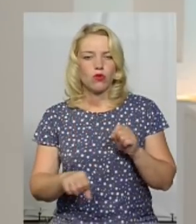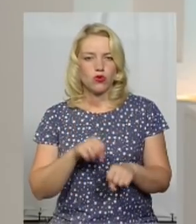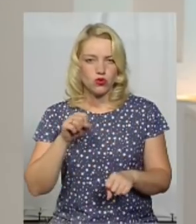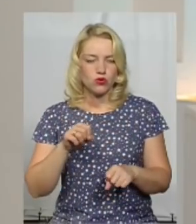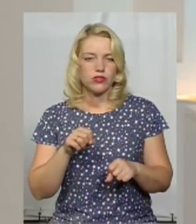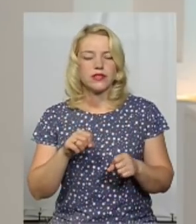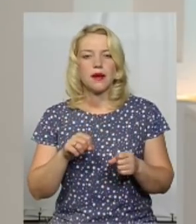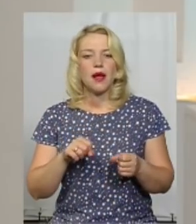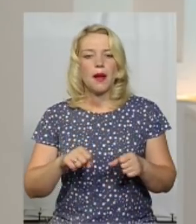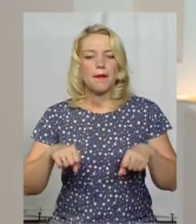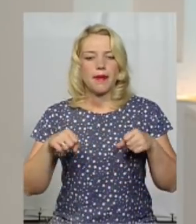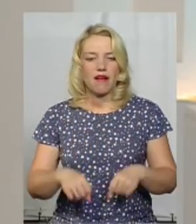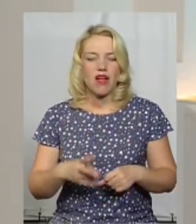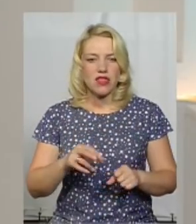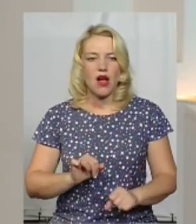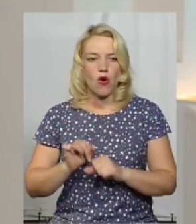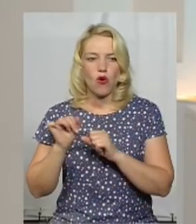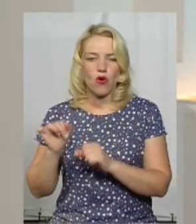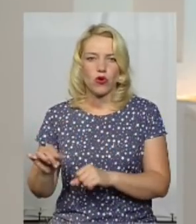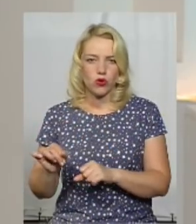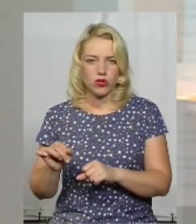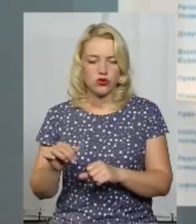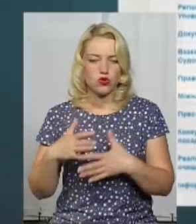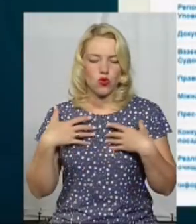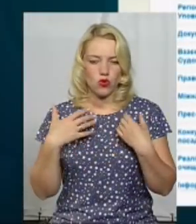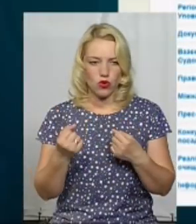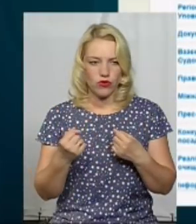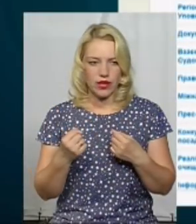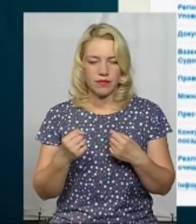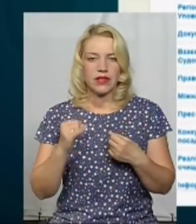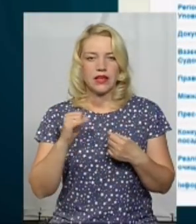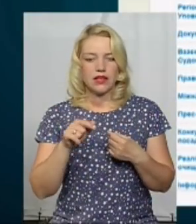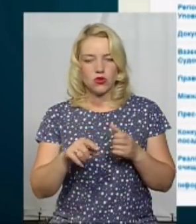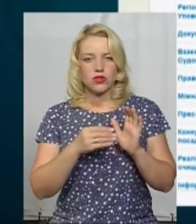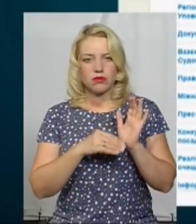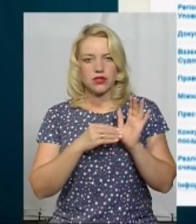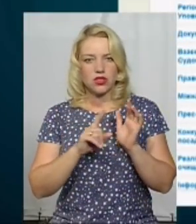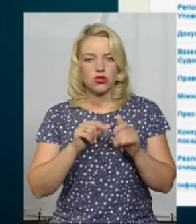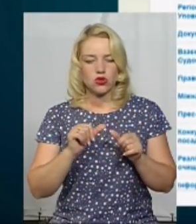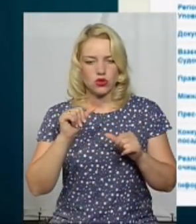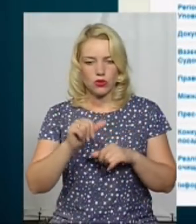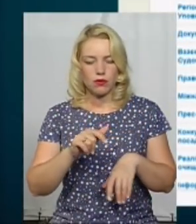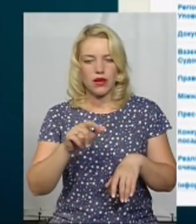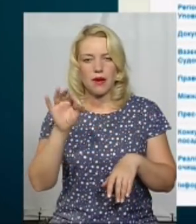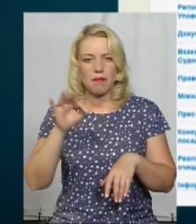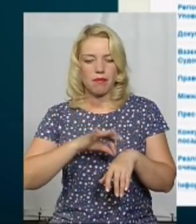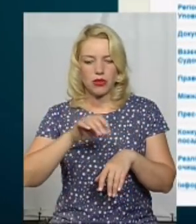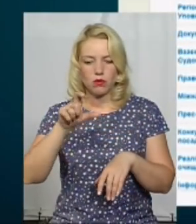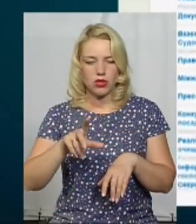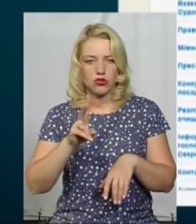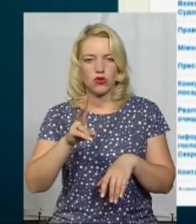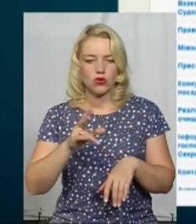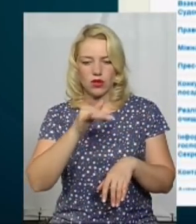права на охорону здоров'я і медичну допомогу. І тут є, зокрема, у подопічної, який не може